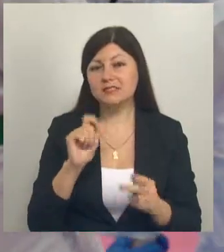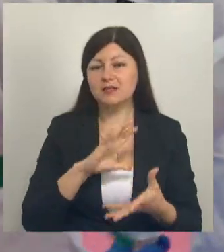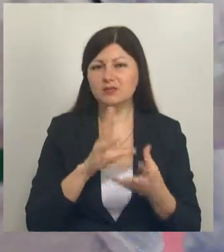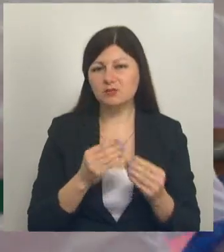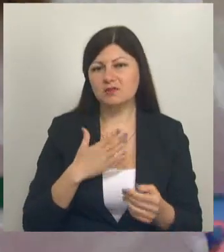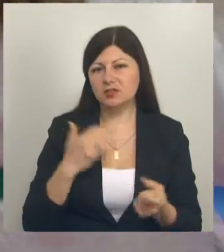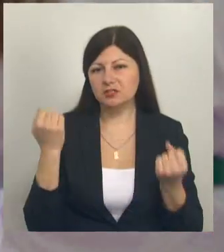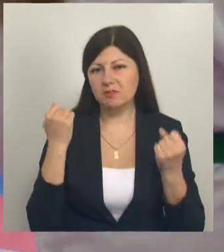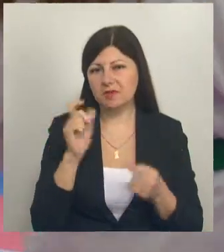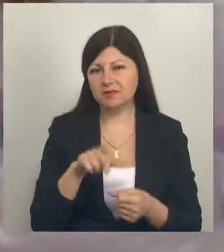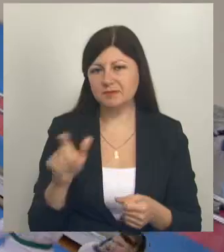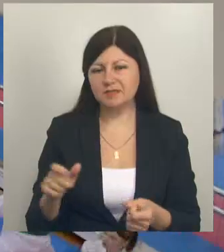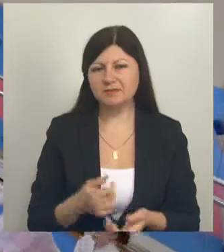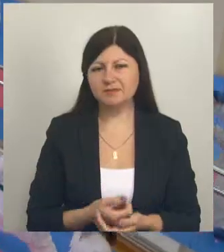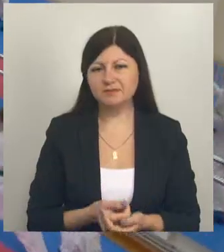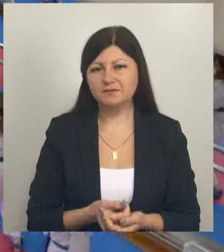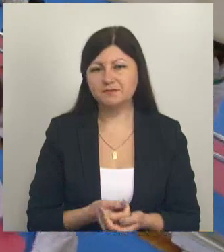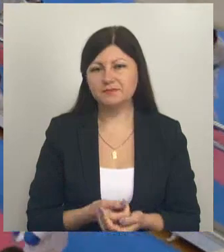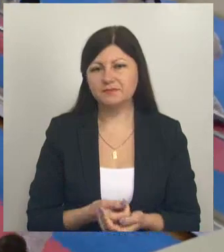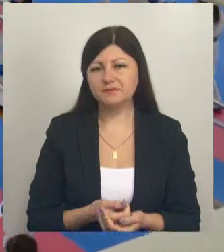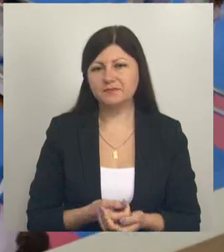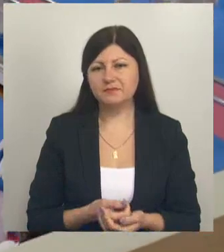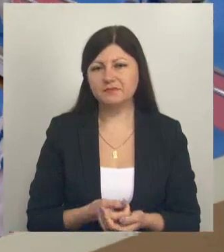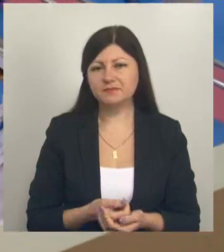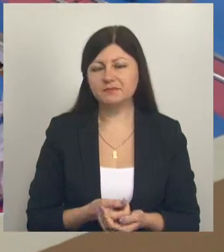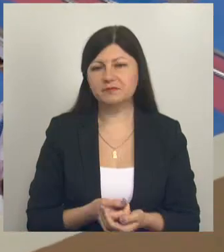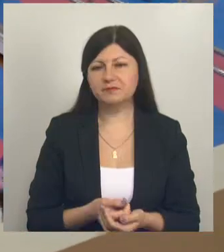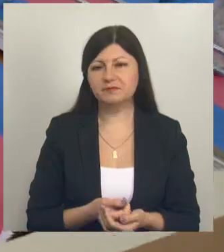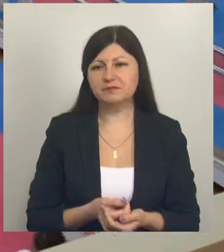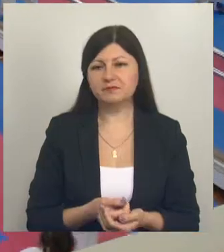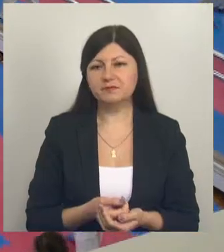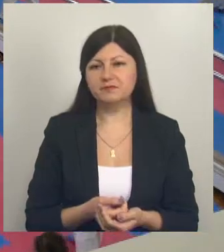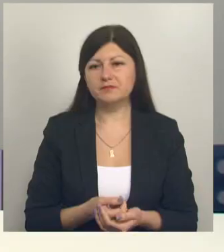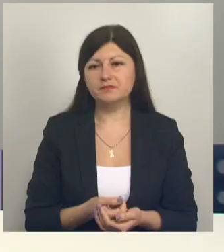наших спортсменов. Светлана Гмария, Денис Копыч. Такой день на Мире Белогорья.